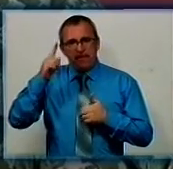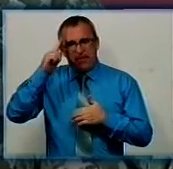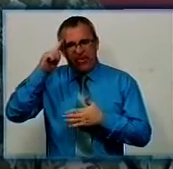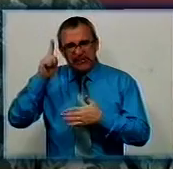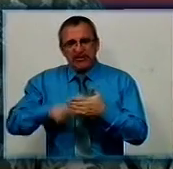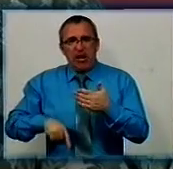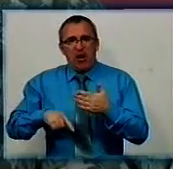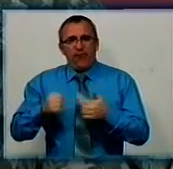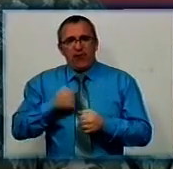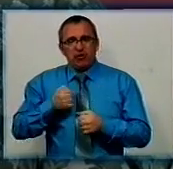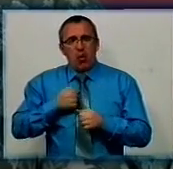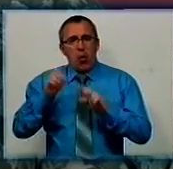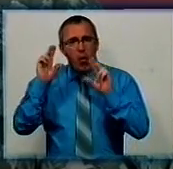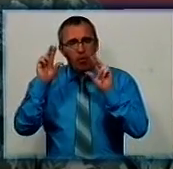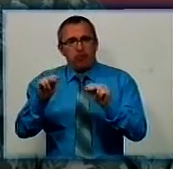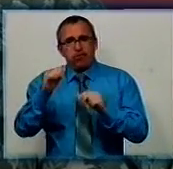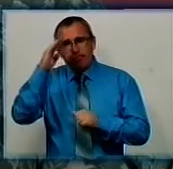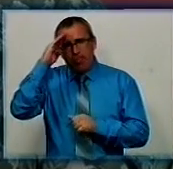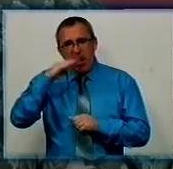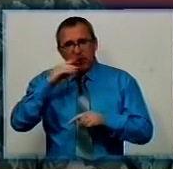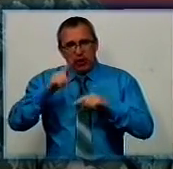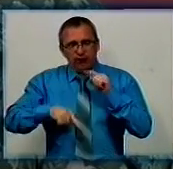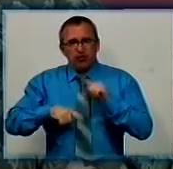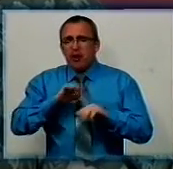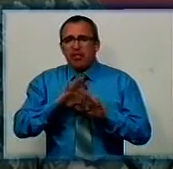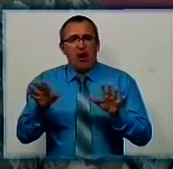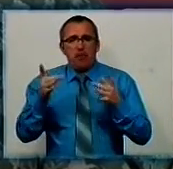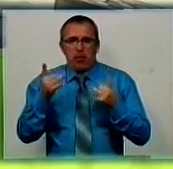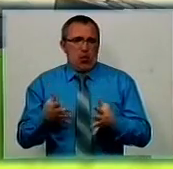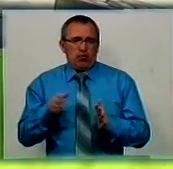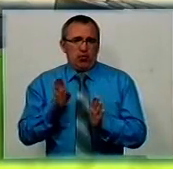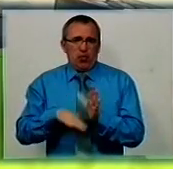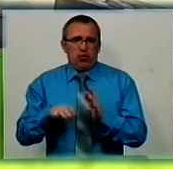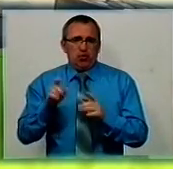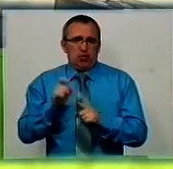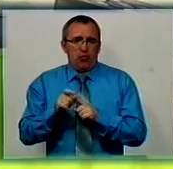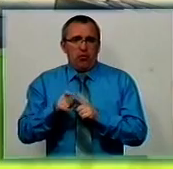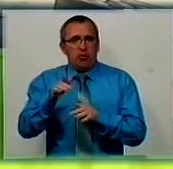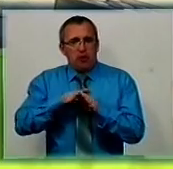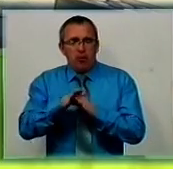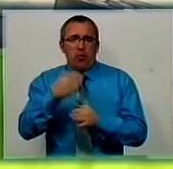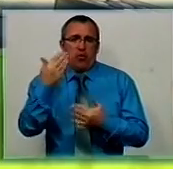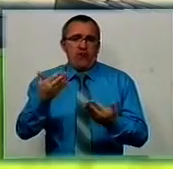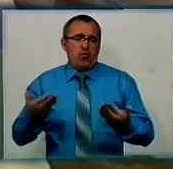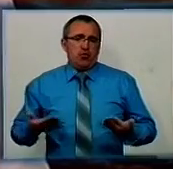військовий обов'язок, батьківщина, для нього це не просто слова. Це наповнення його життя.